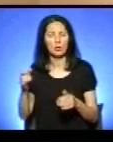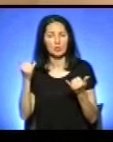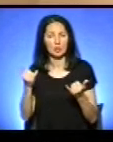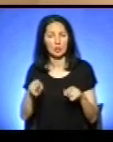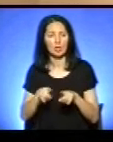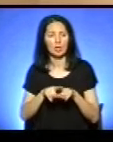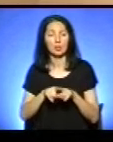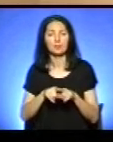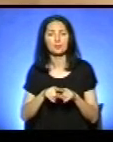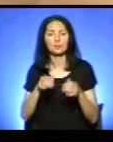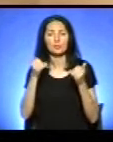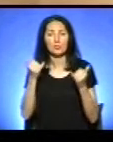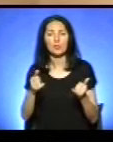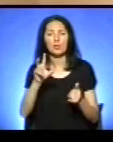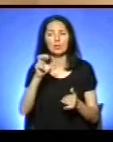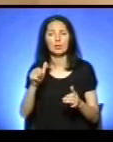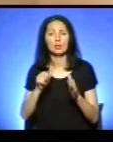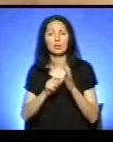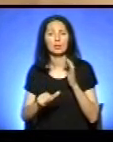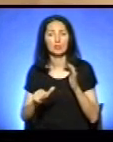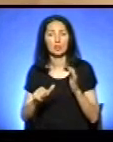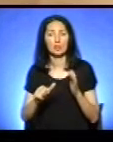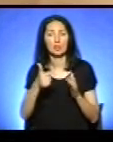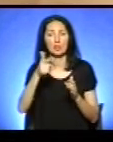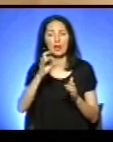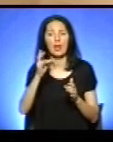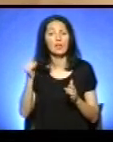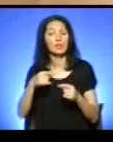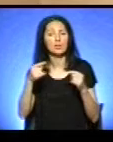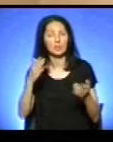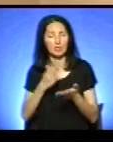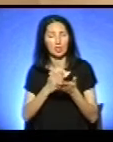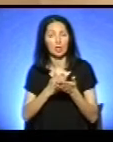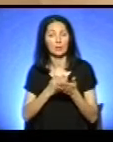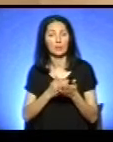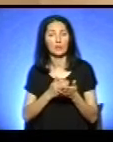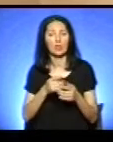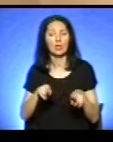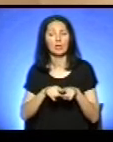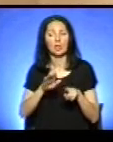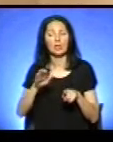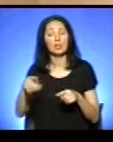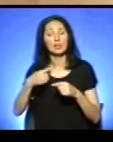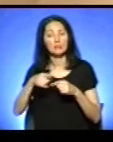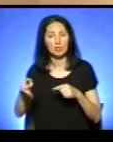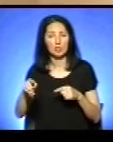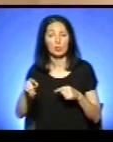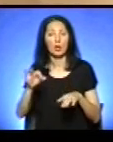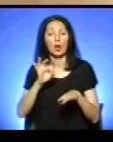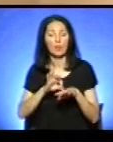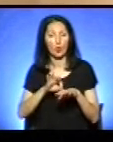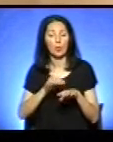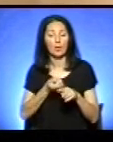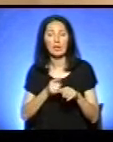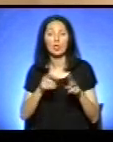ідентифіковано на сьогоднішній день 360 генів різних, і таких діток з іншими імунологічними проблемами, які